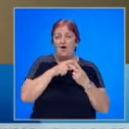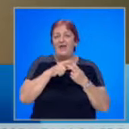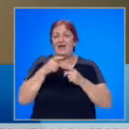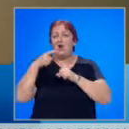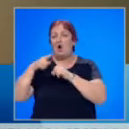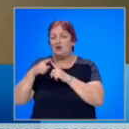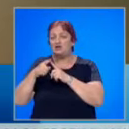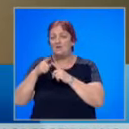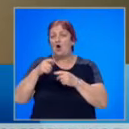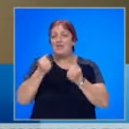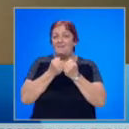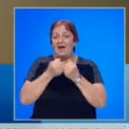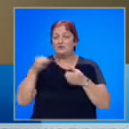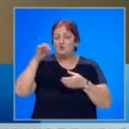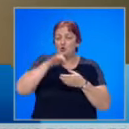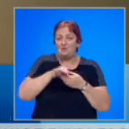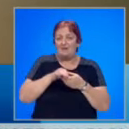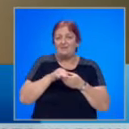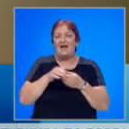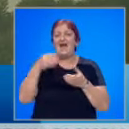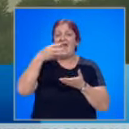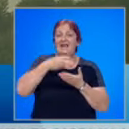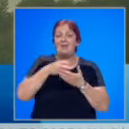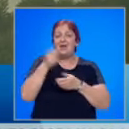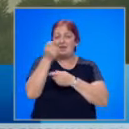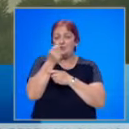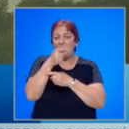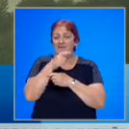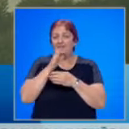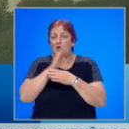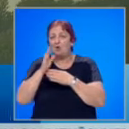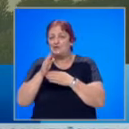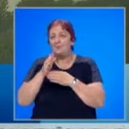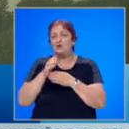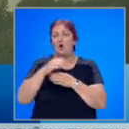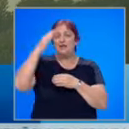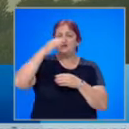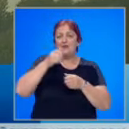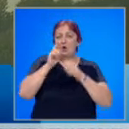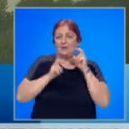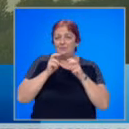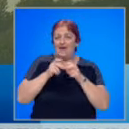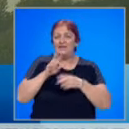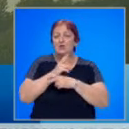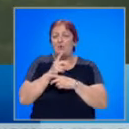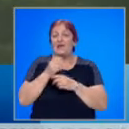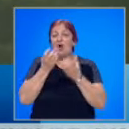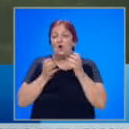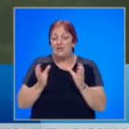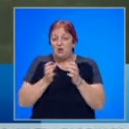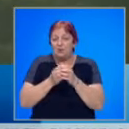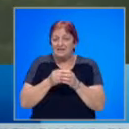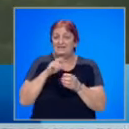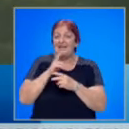Голешево. На място се отзовават както екипи на пожарната, така и служители на Югозападно държавно предприятие. Около обяд огънят е локализиран.